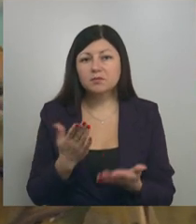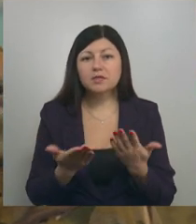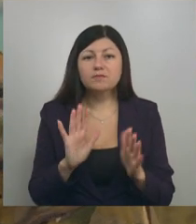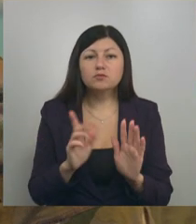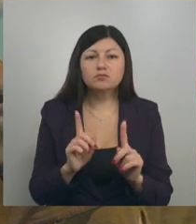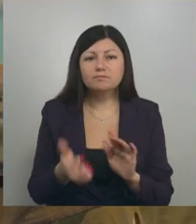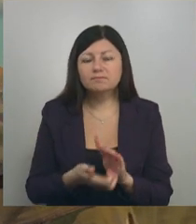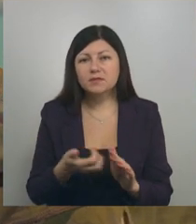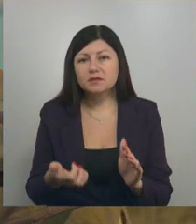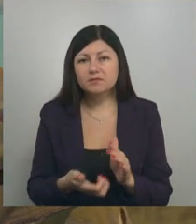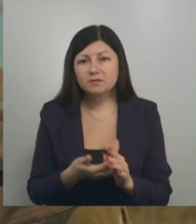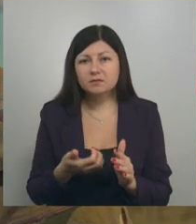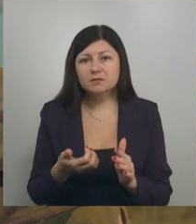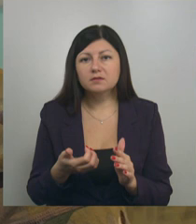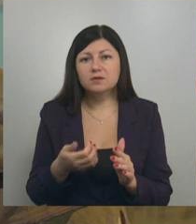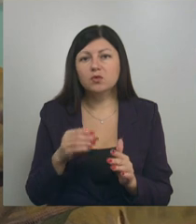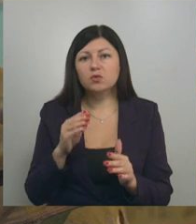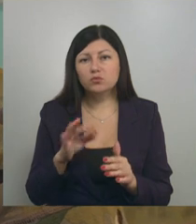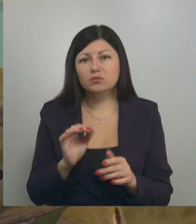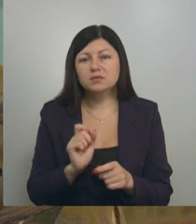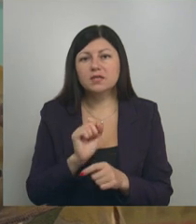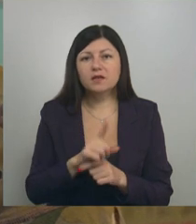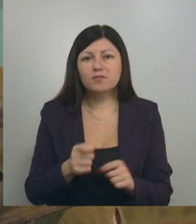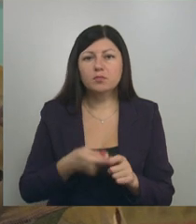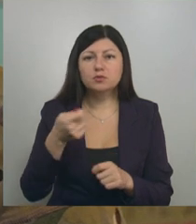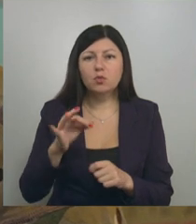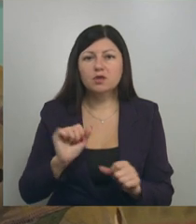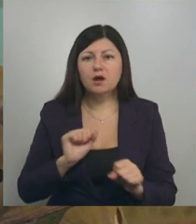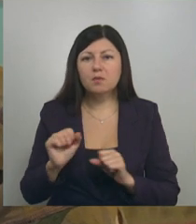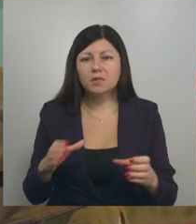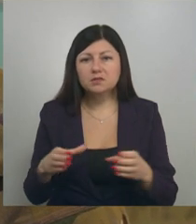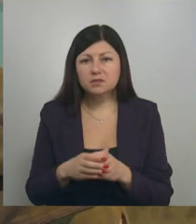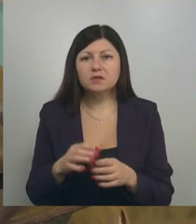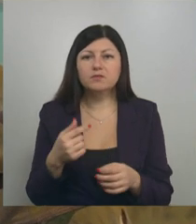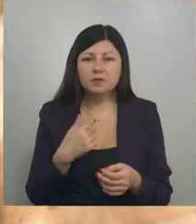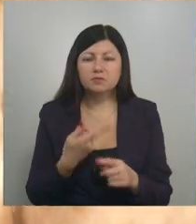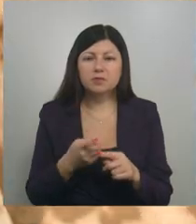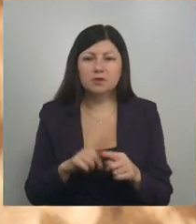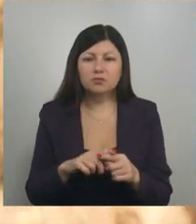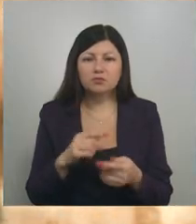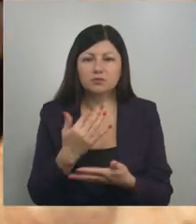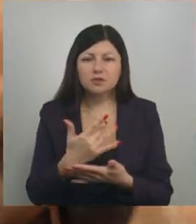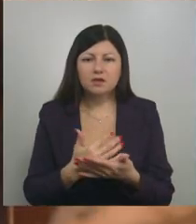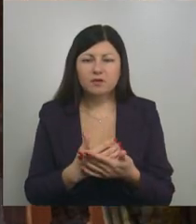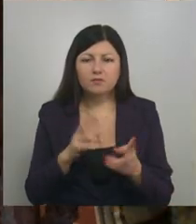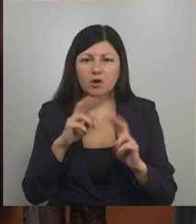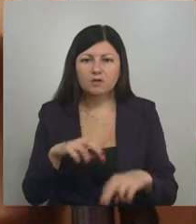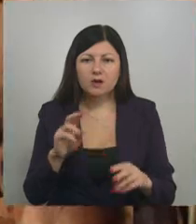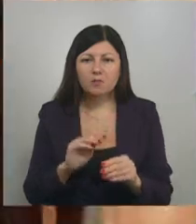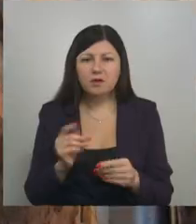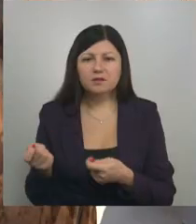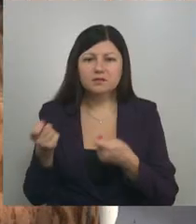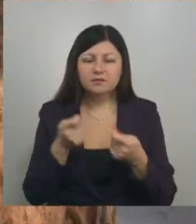-то нет, поступает заявка от командиров, и мы отрабатываем эту заявку уже. Недавно участники